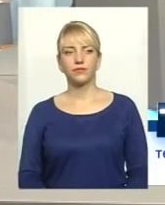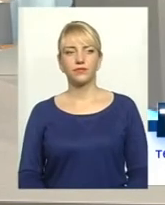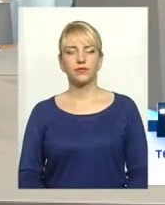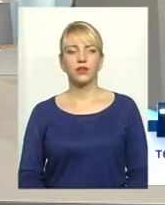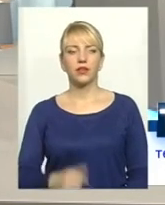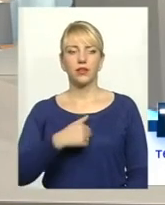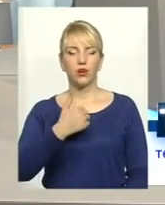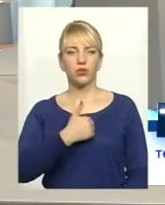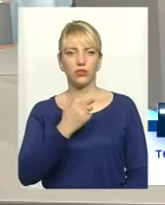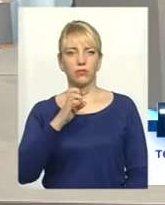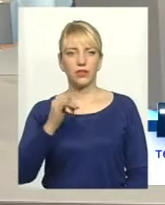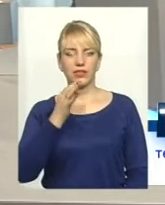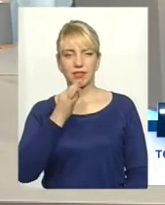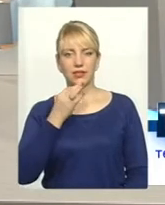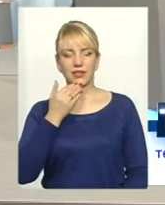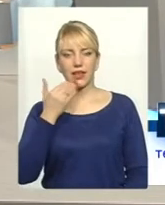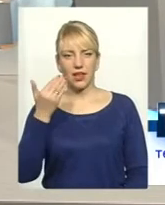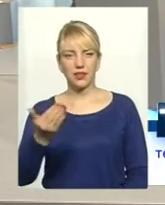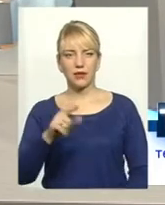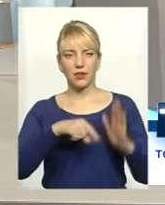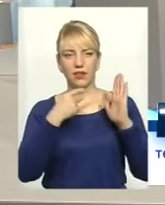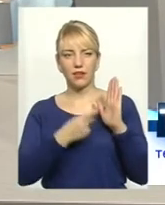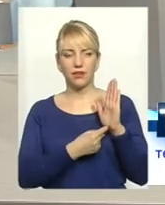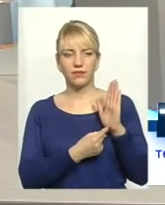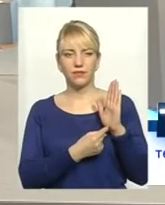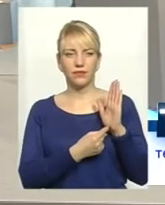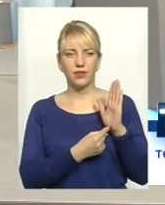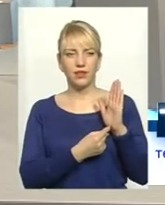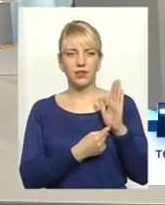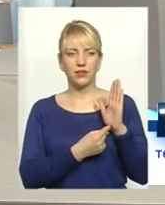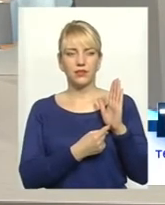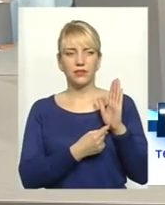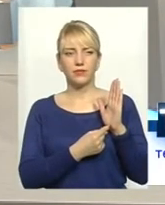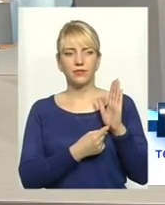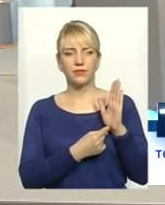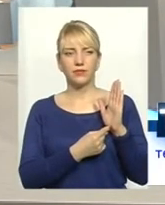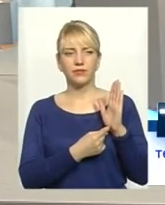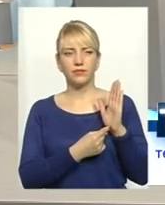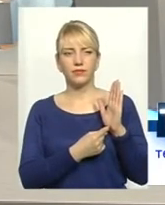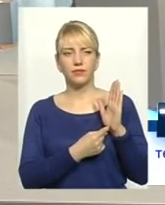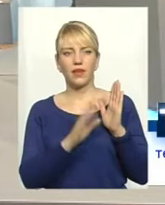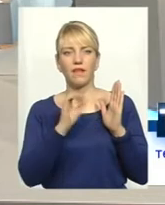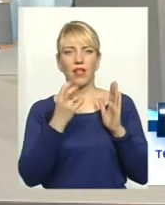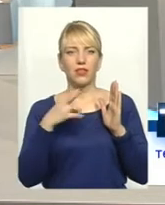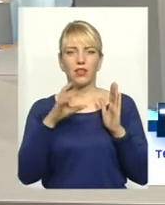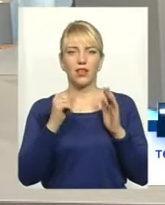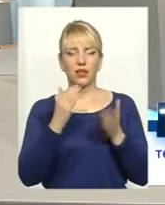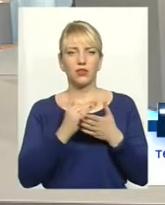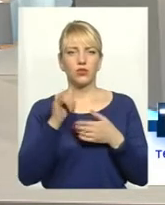хотів би додати питання перш за все у вас гість Ванда є з